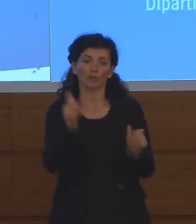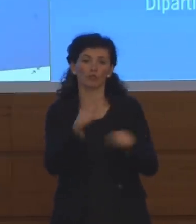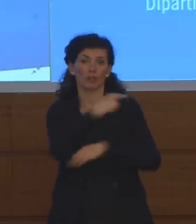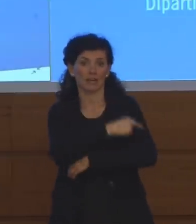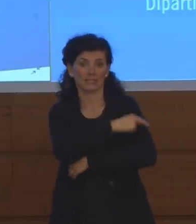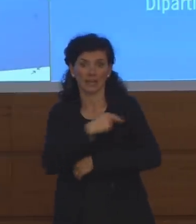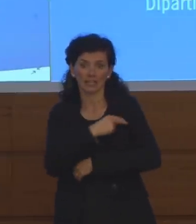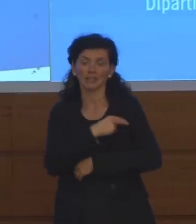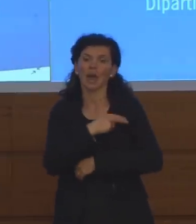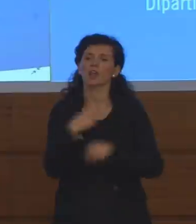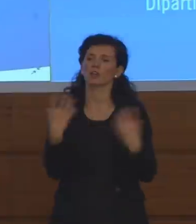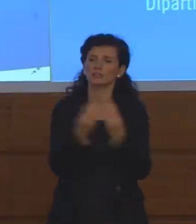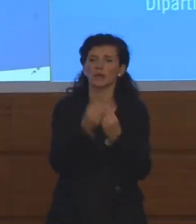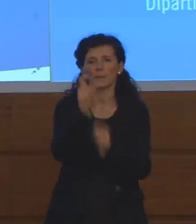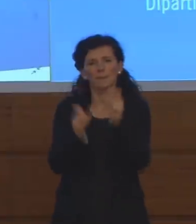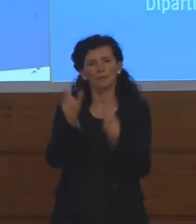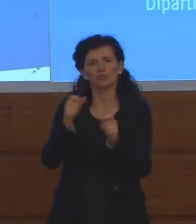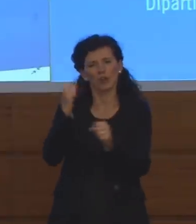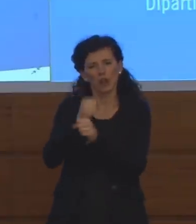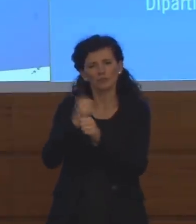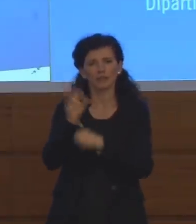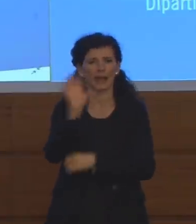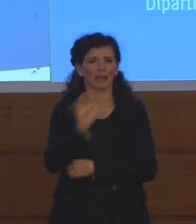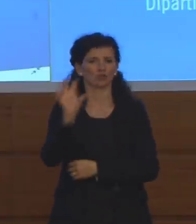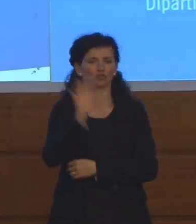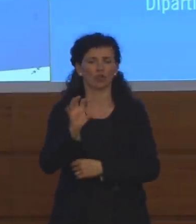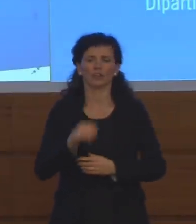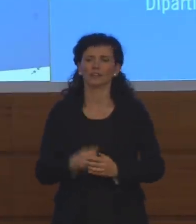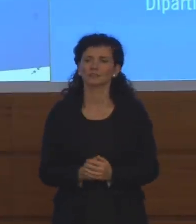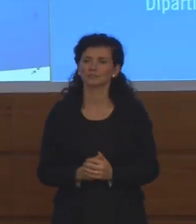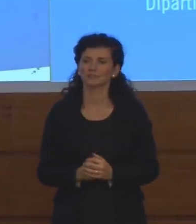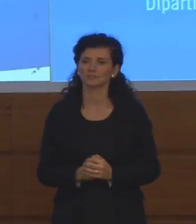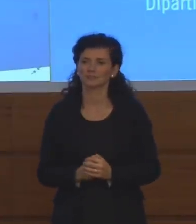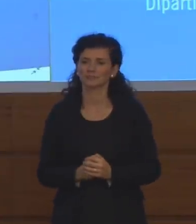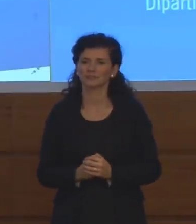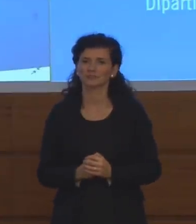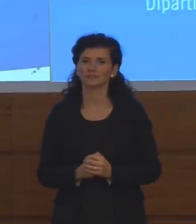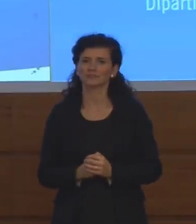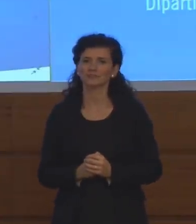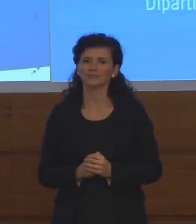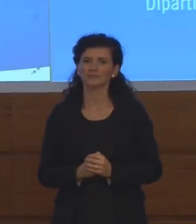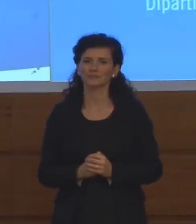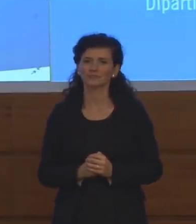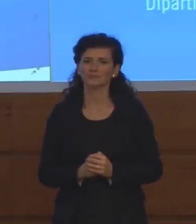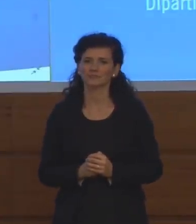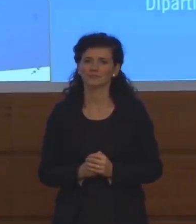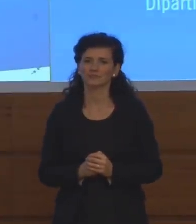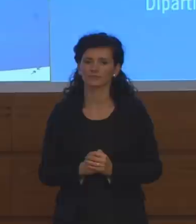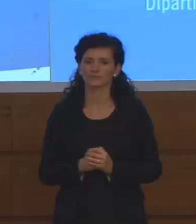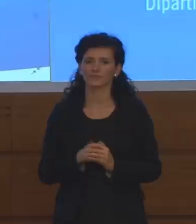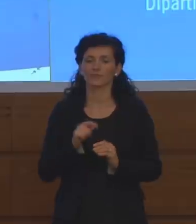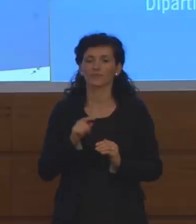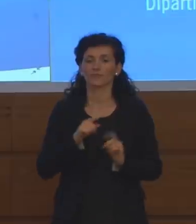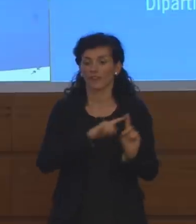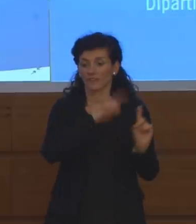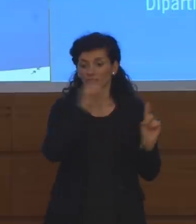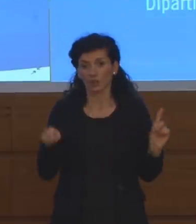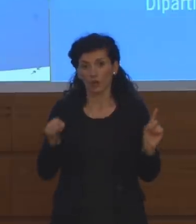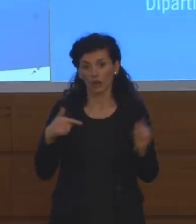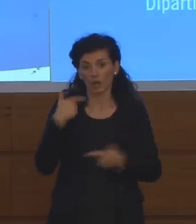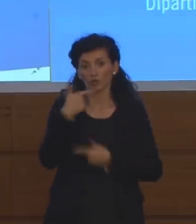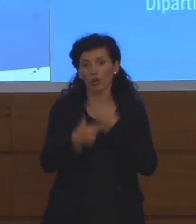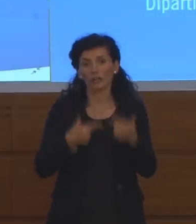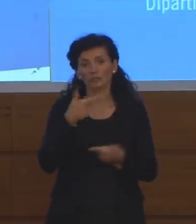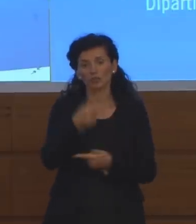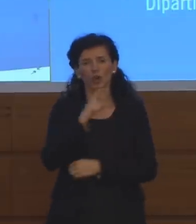oltre che il personale delle regioni. Per quanto riguarda le somme raccolte sul conto corrente